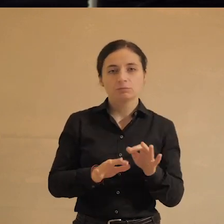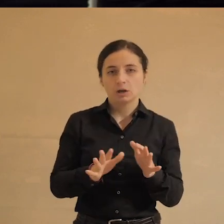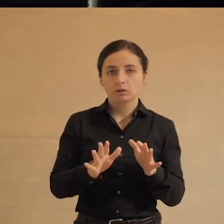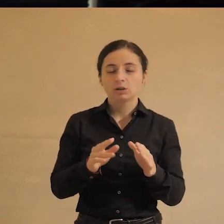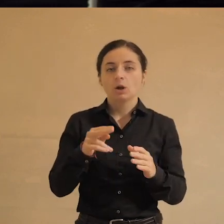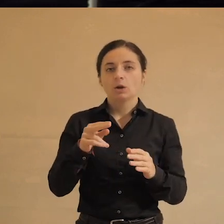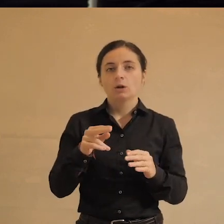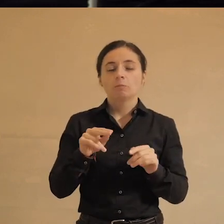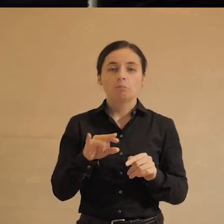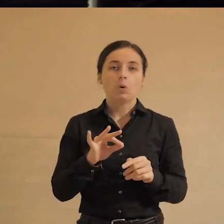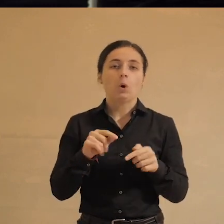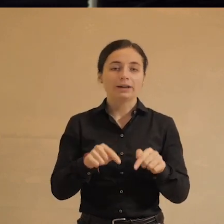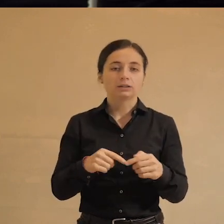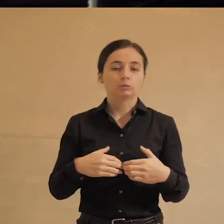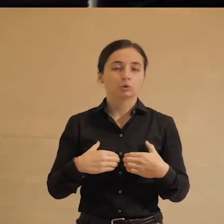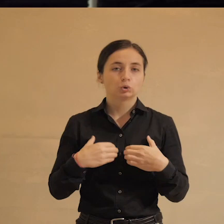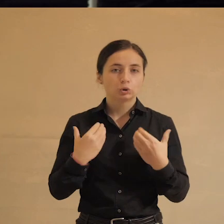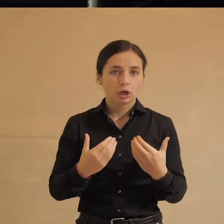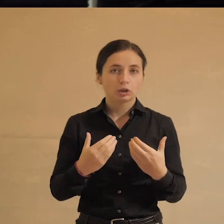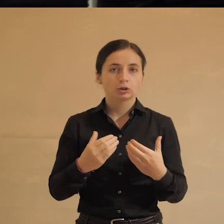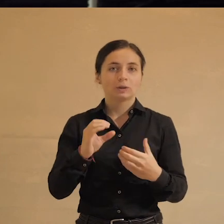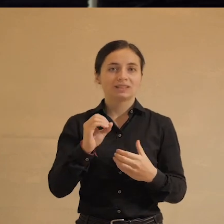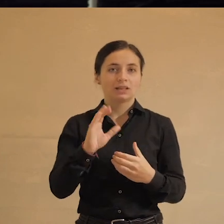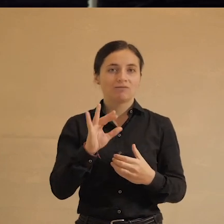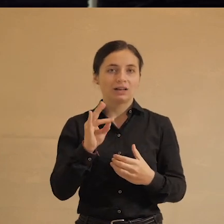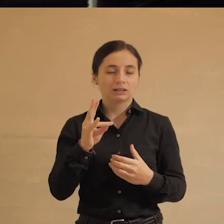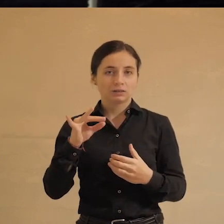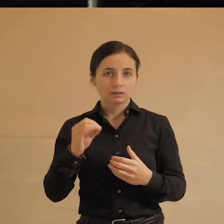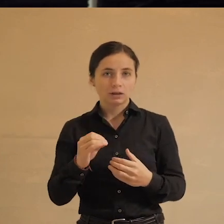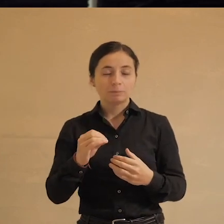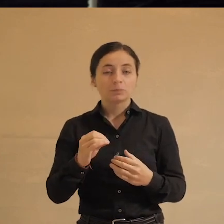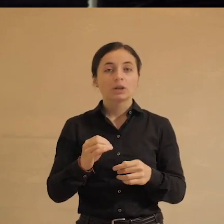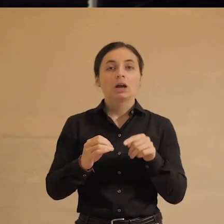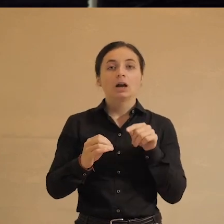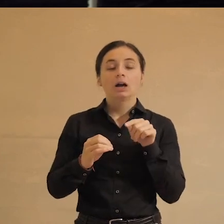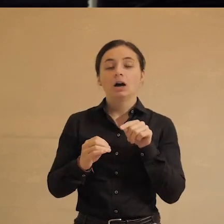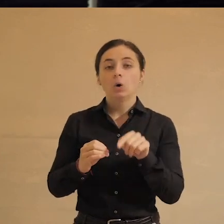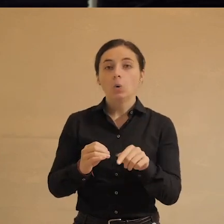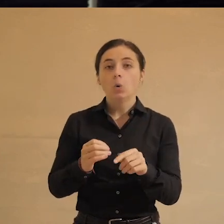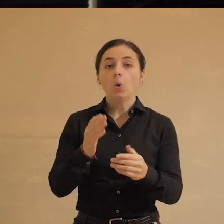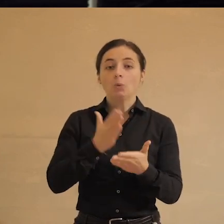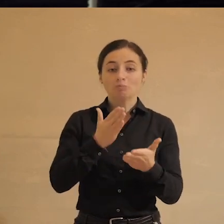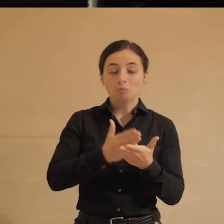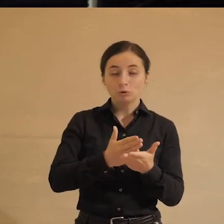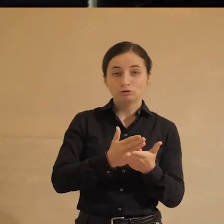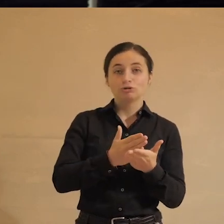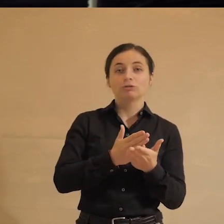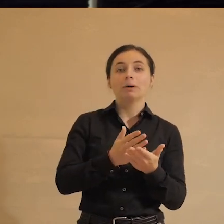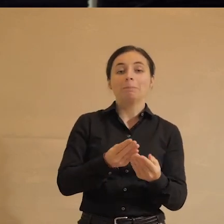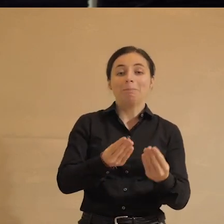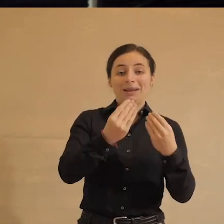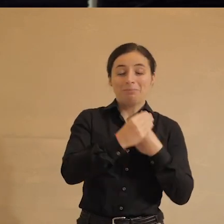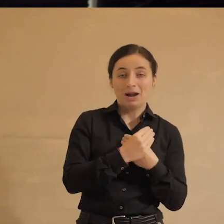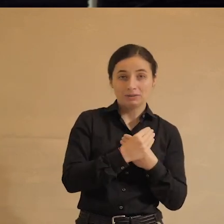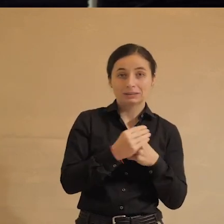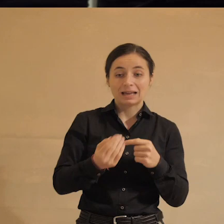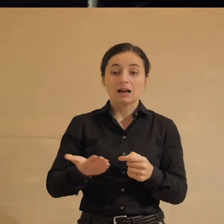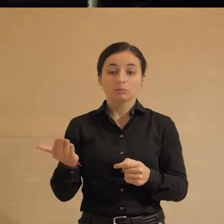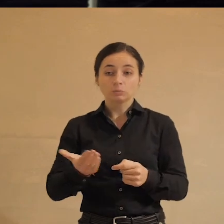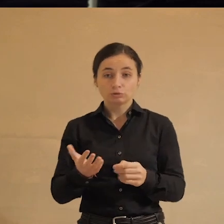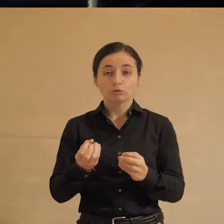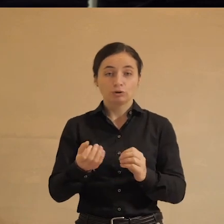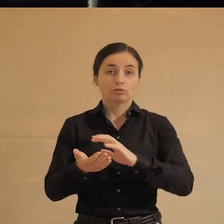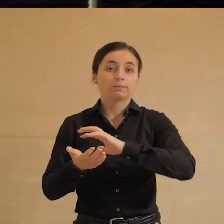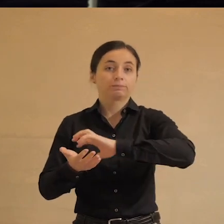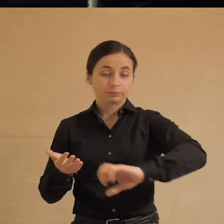по этому страшному евангельскому тезису. Имущему прибавится, у неимущего отнимется и то, что есть у него, так называемый закон Матфея.